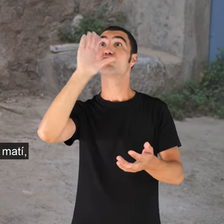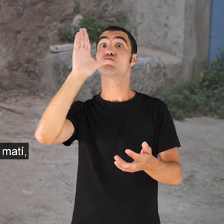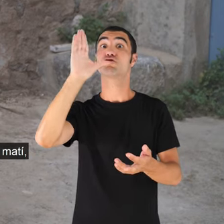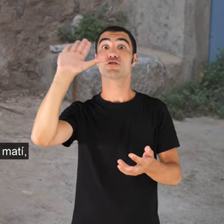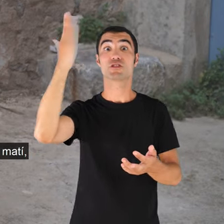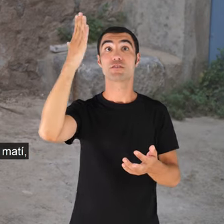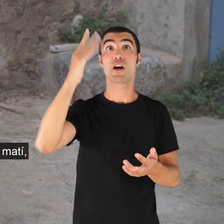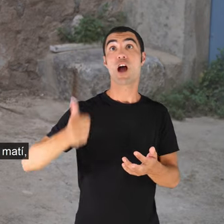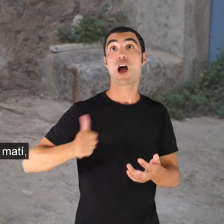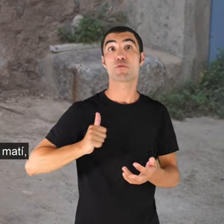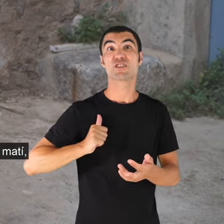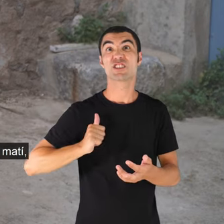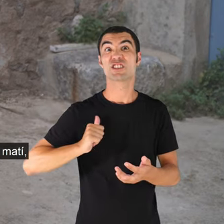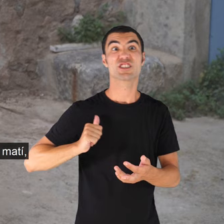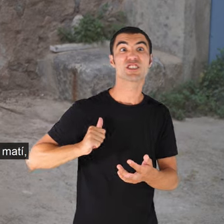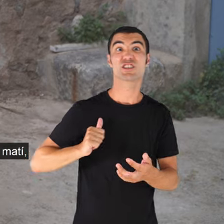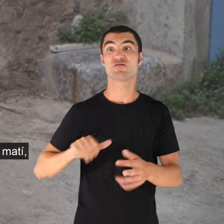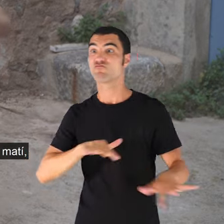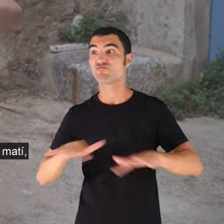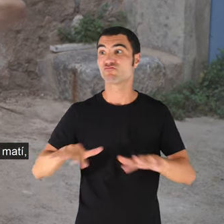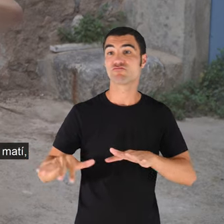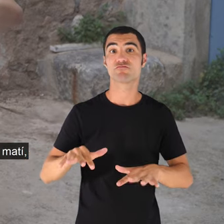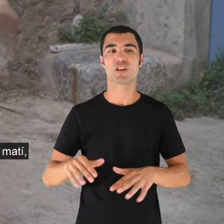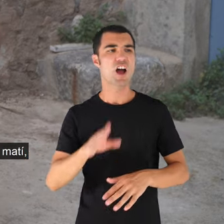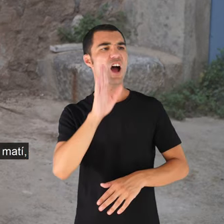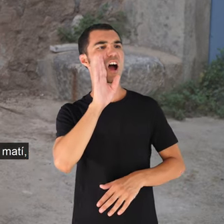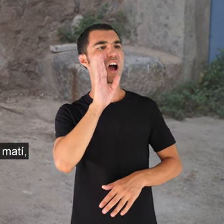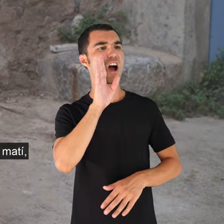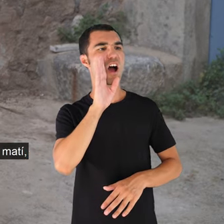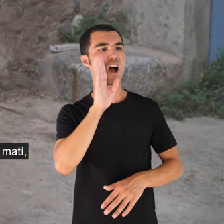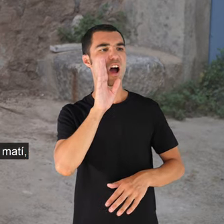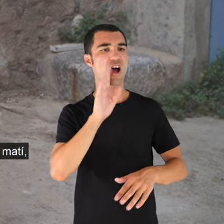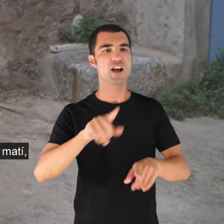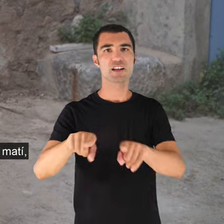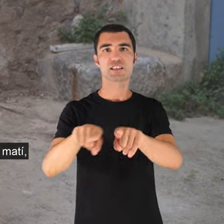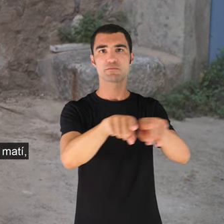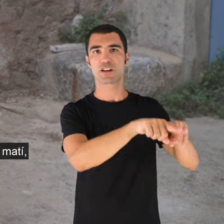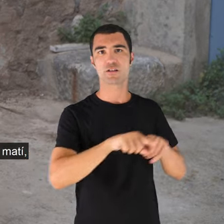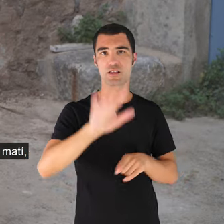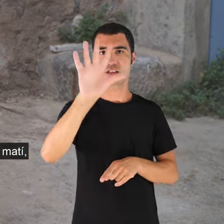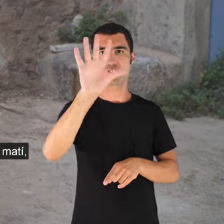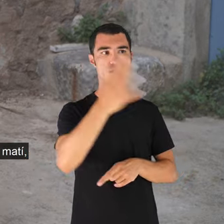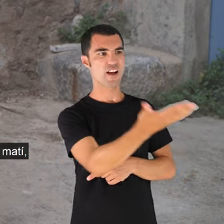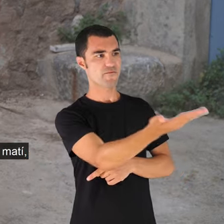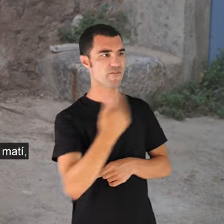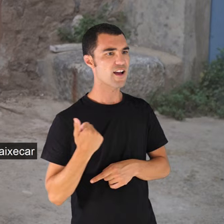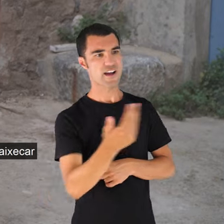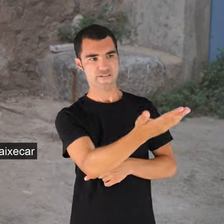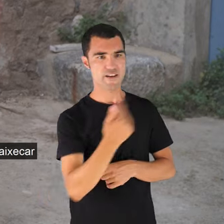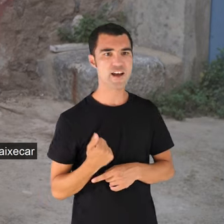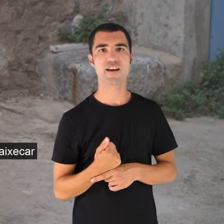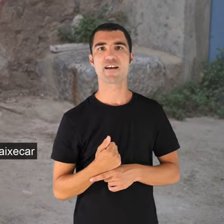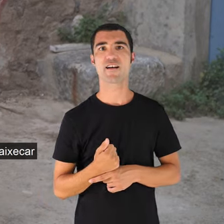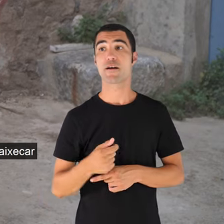matí, i mos cridava tots els nostres germans, que érem cinc. I només, a mo mare, amb sis